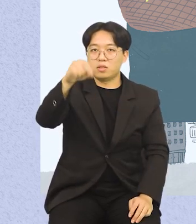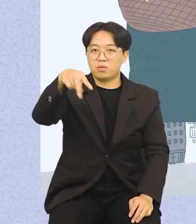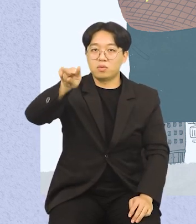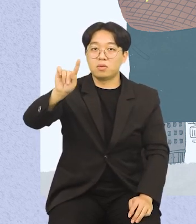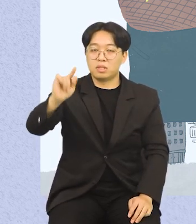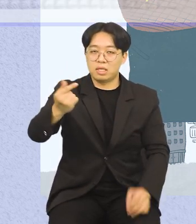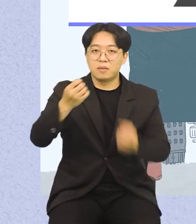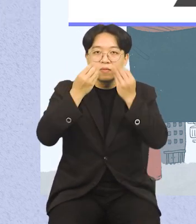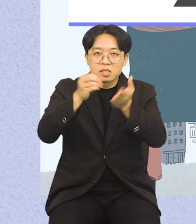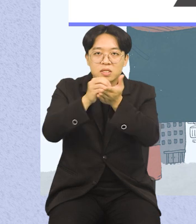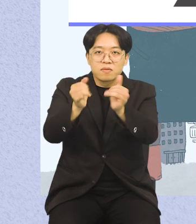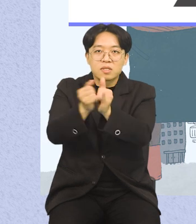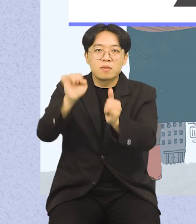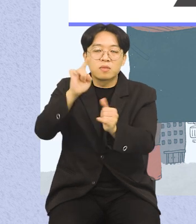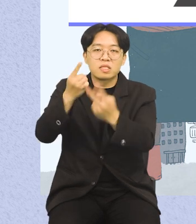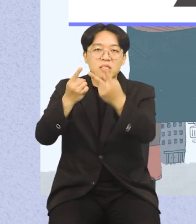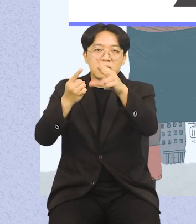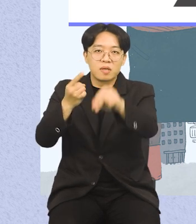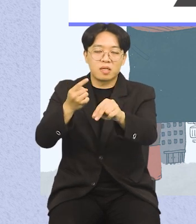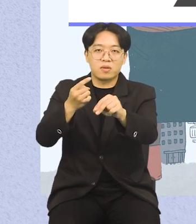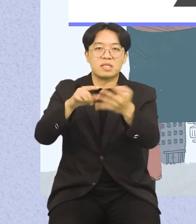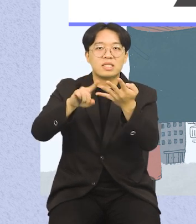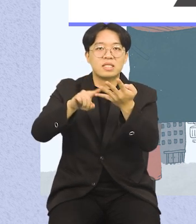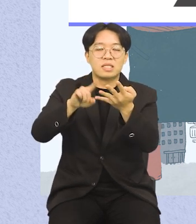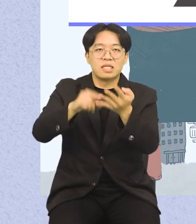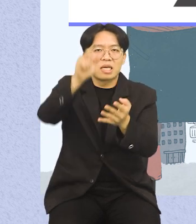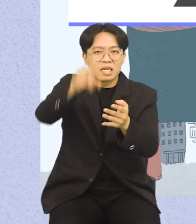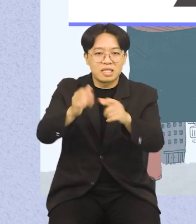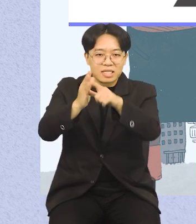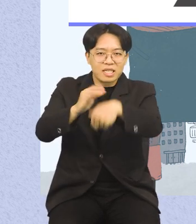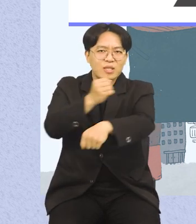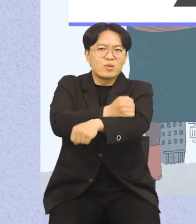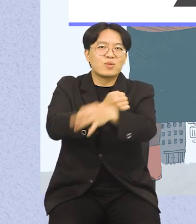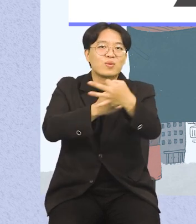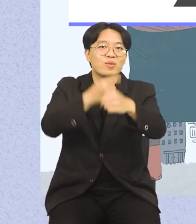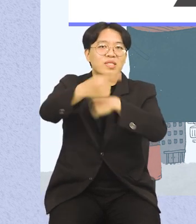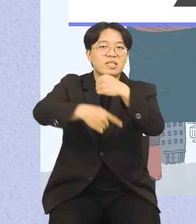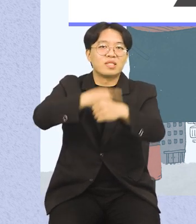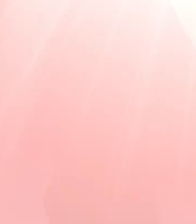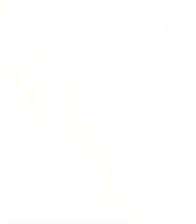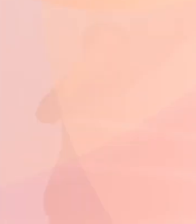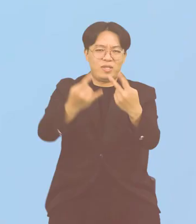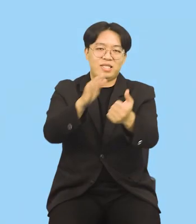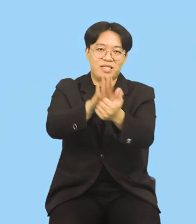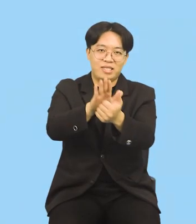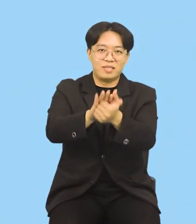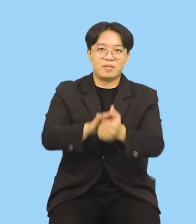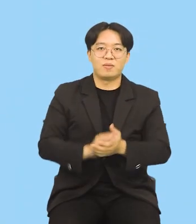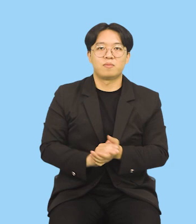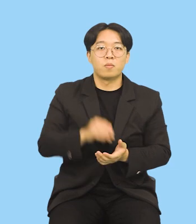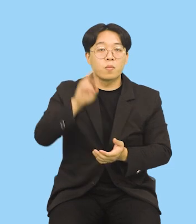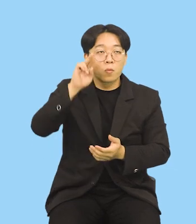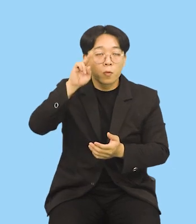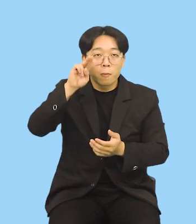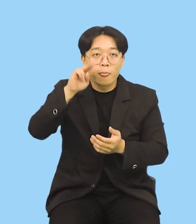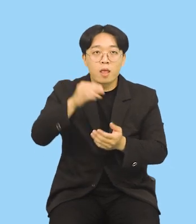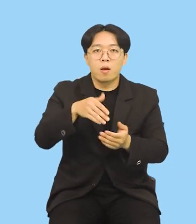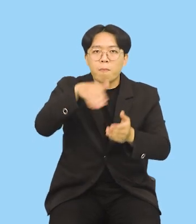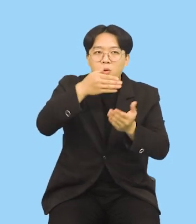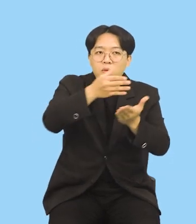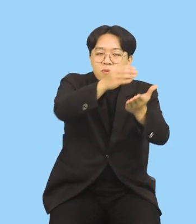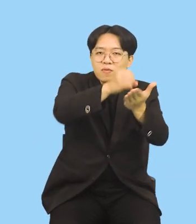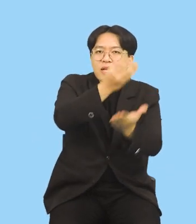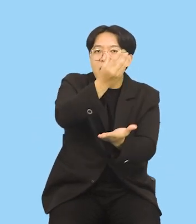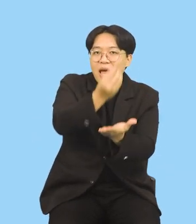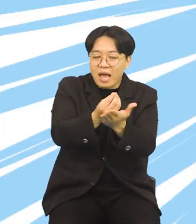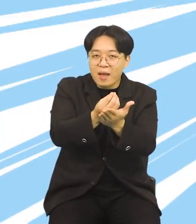월 2만 원, 광명사랑합회 카드 결제 수수료를 연 2회 지원합니다. 혹시 광명시 공공배달앱이